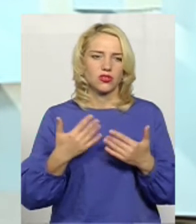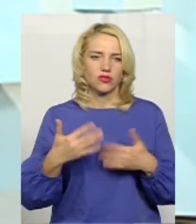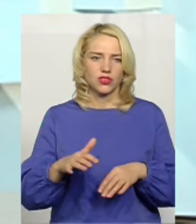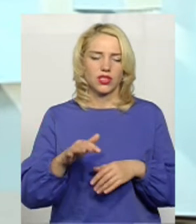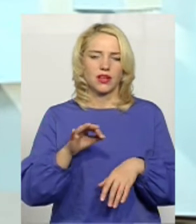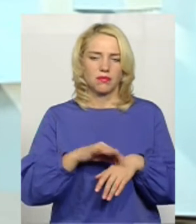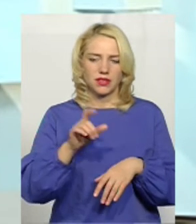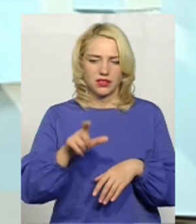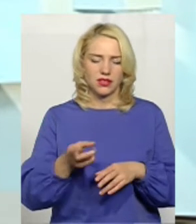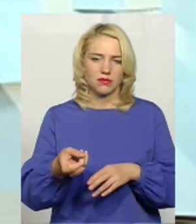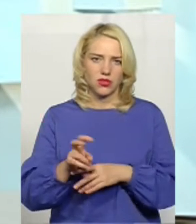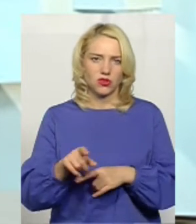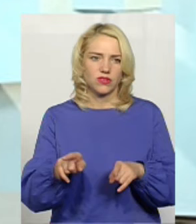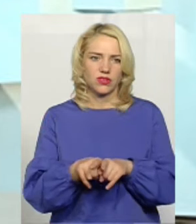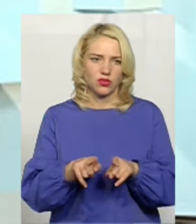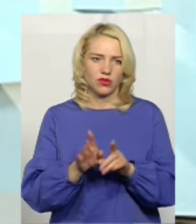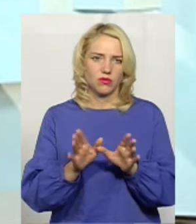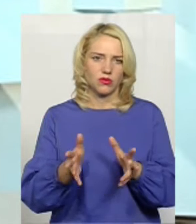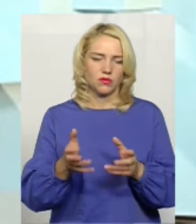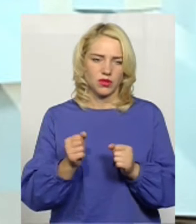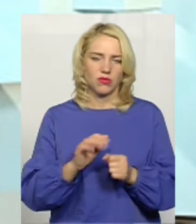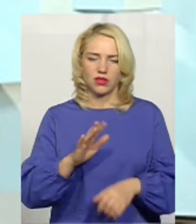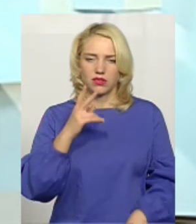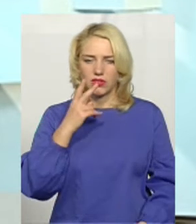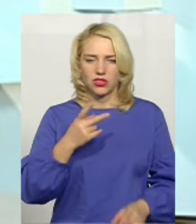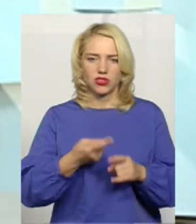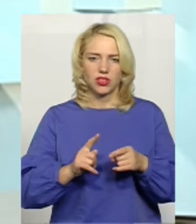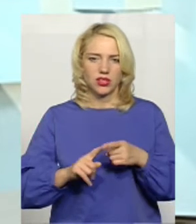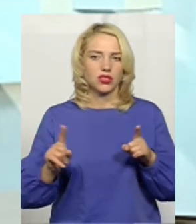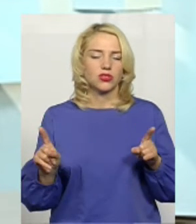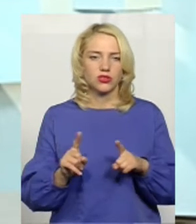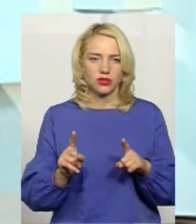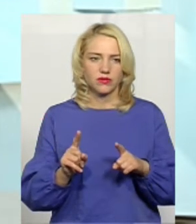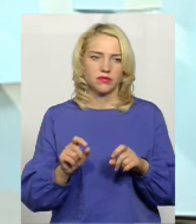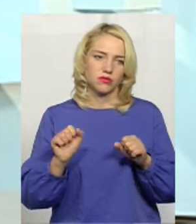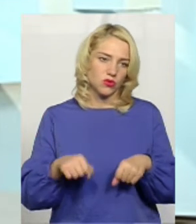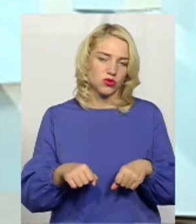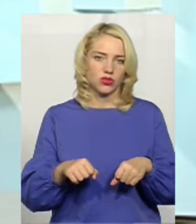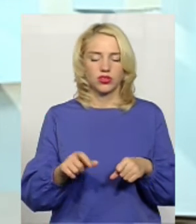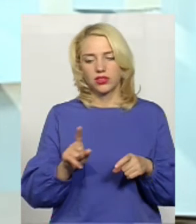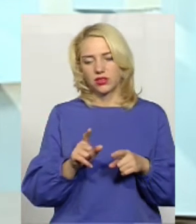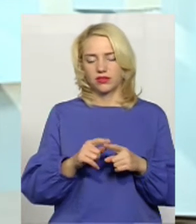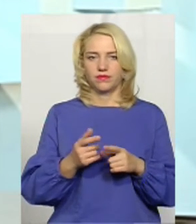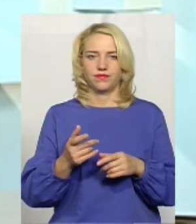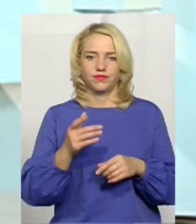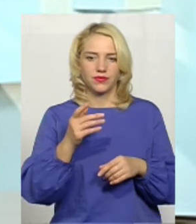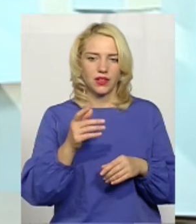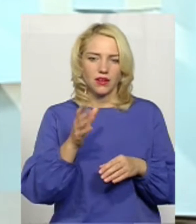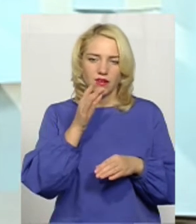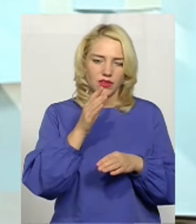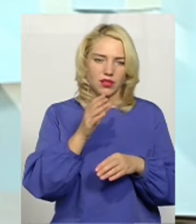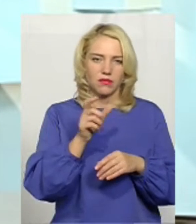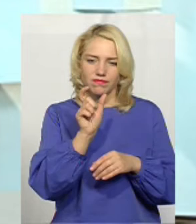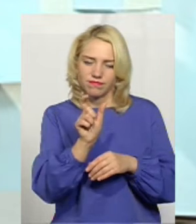пацієнт прийшов, його все одно приймуть, незважаючи на те, що може там в проміжках між прийомами,